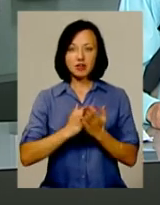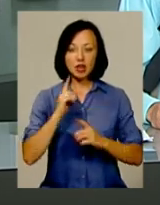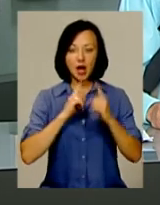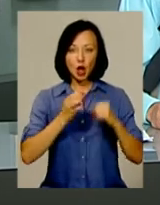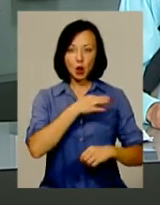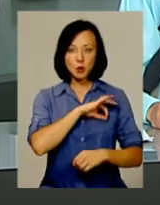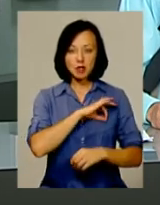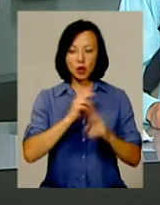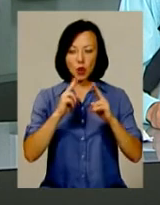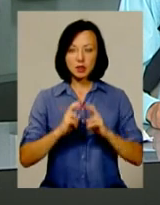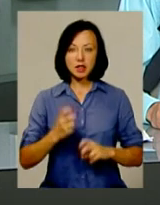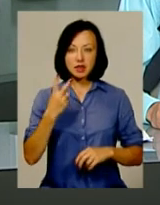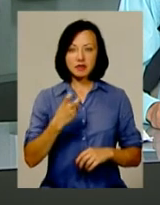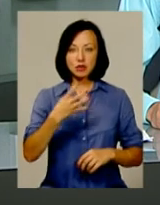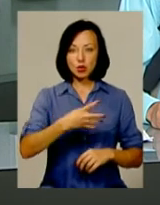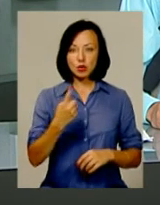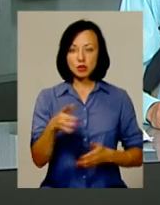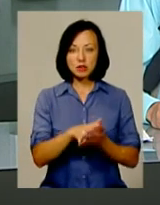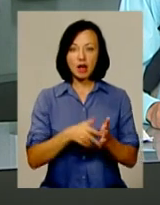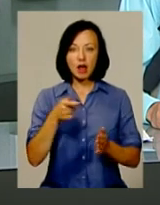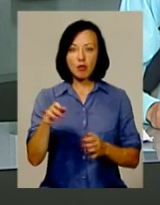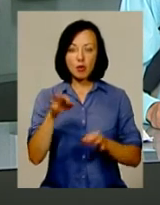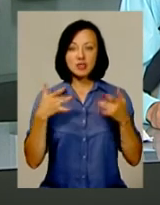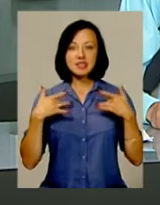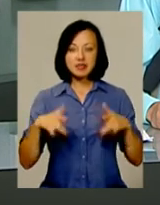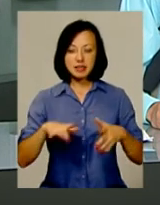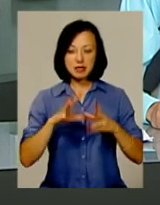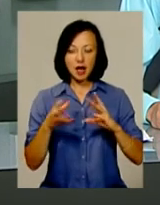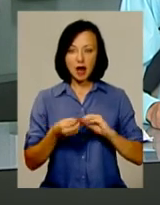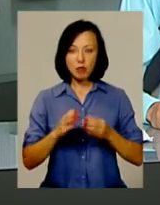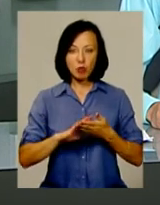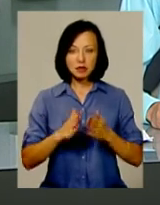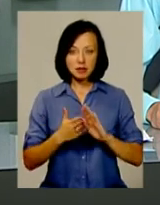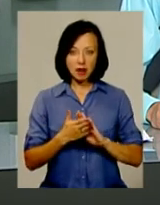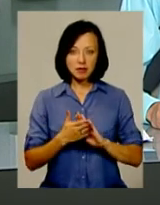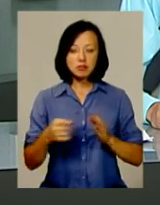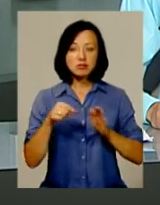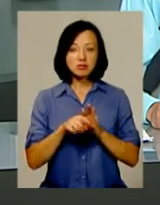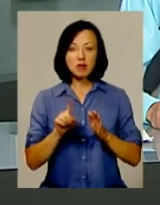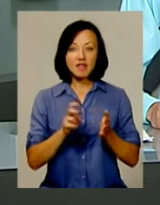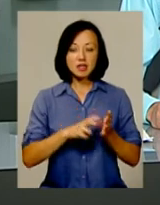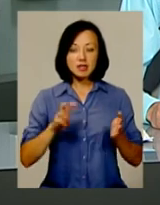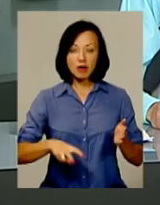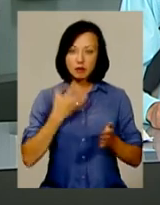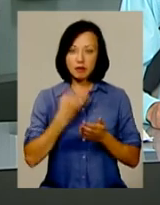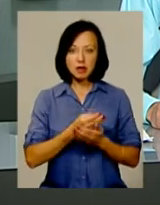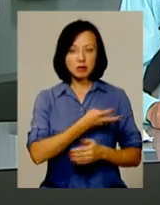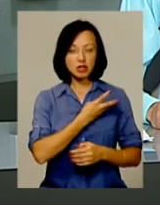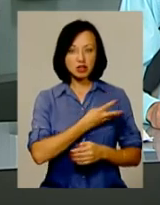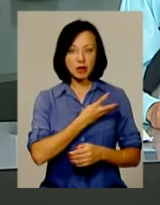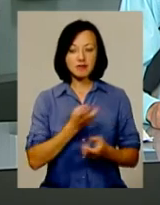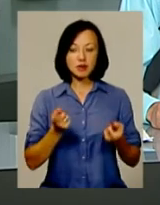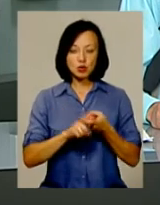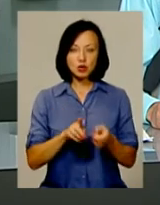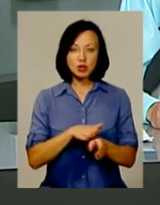юстиції розглянула 241 заяву суддів про звільнення за загальними обставинами, а саме у відставку за власним бажанням та у зв